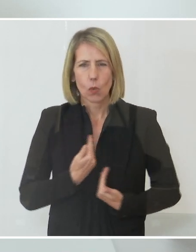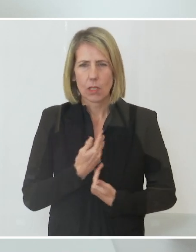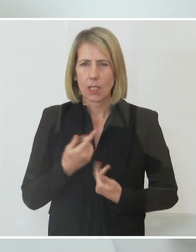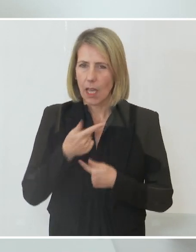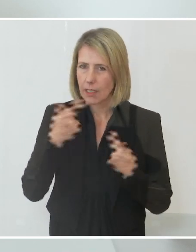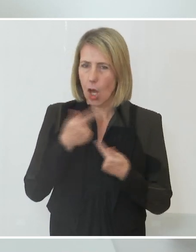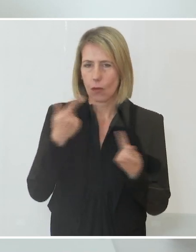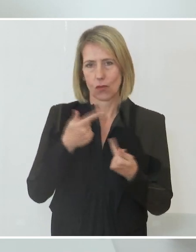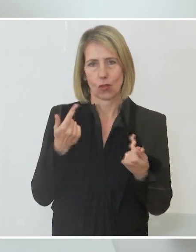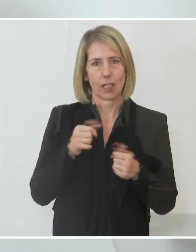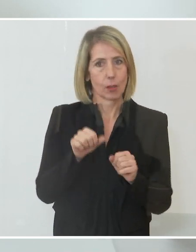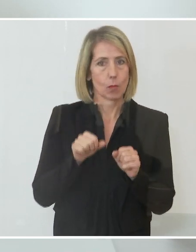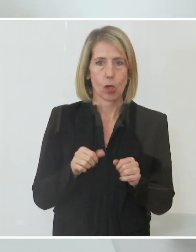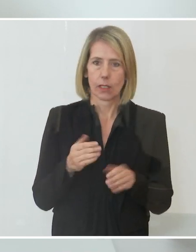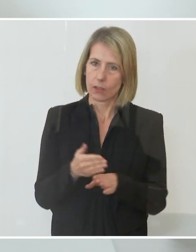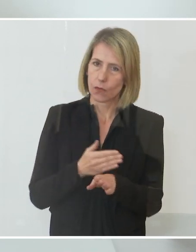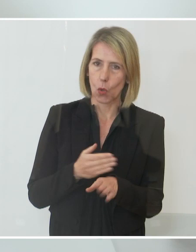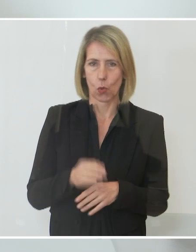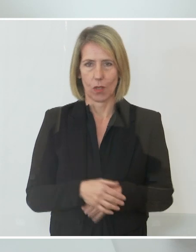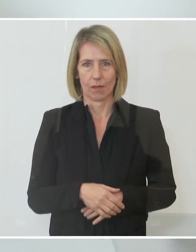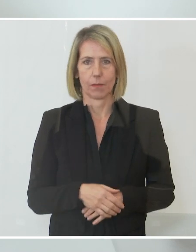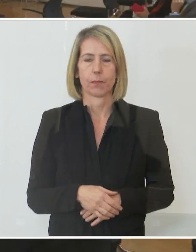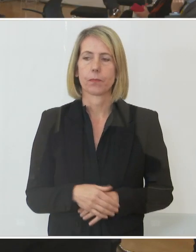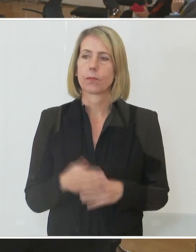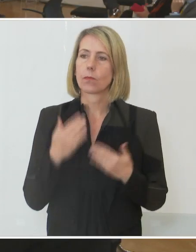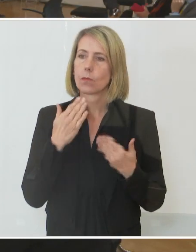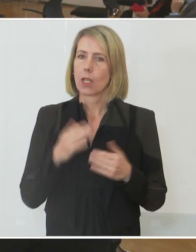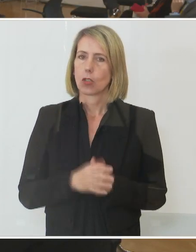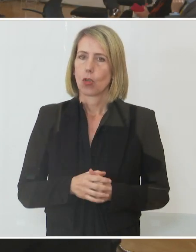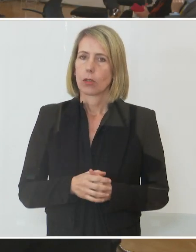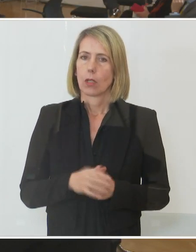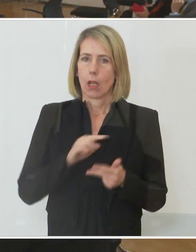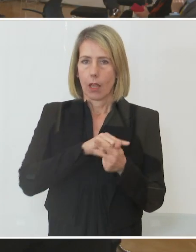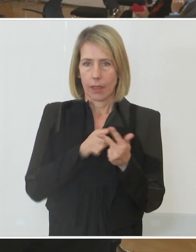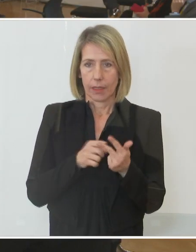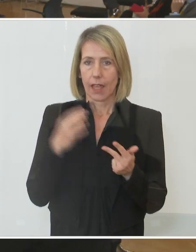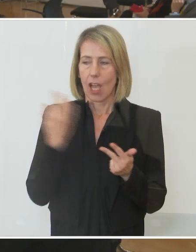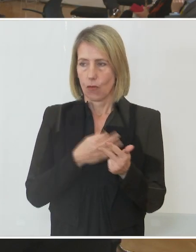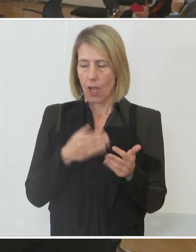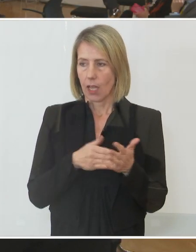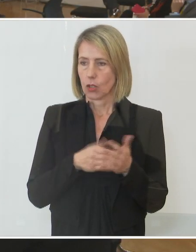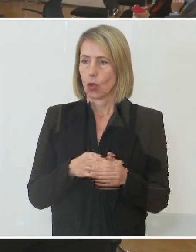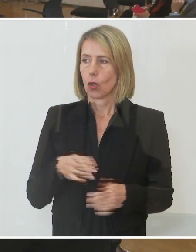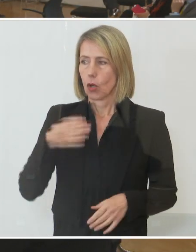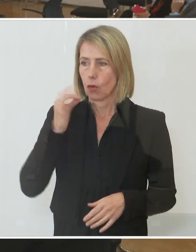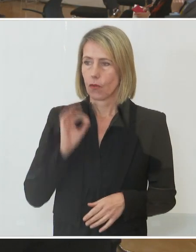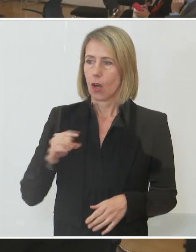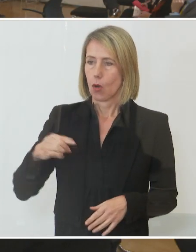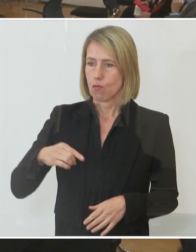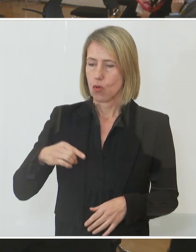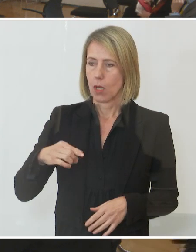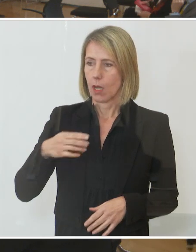möglichst aufzuklären. Danke schön. Ich würde noch drei Fragen dran nehmen. Die Frau Puller hatte eine Frage. Dann der Herr Kollege